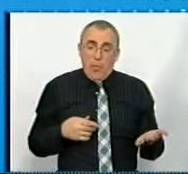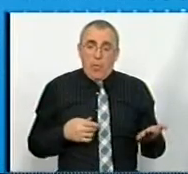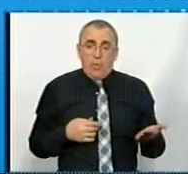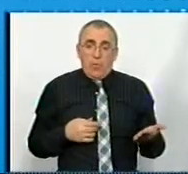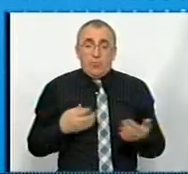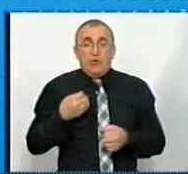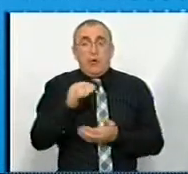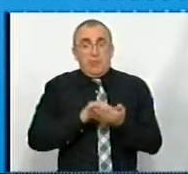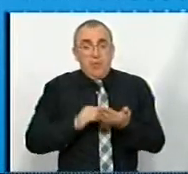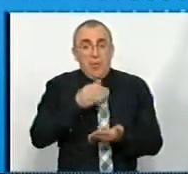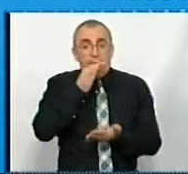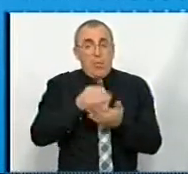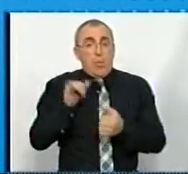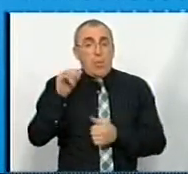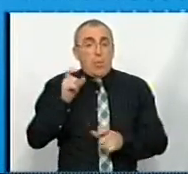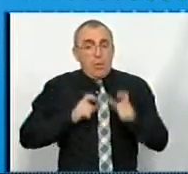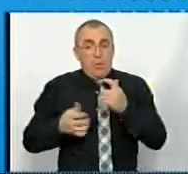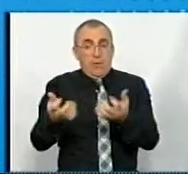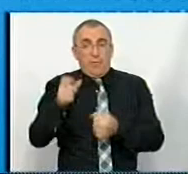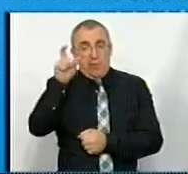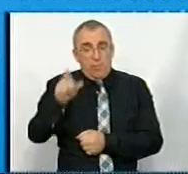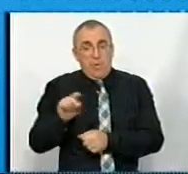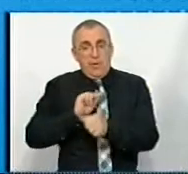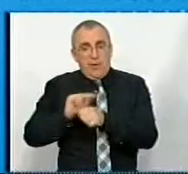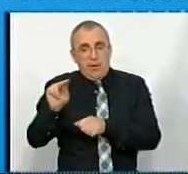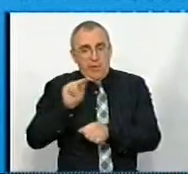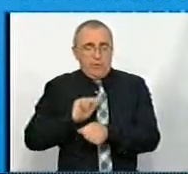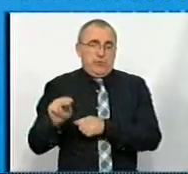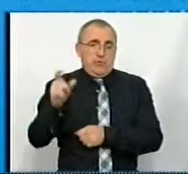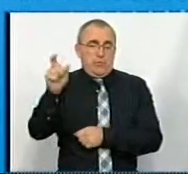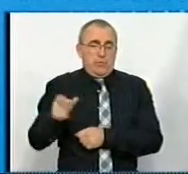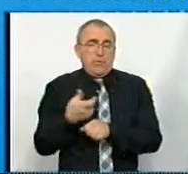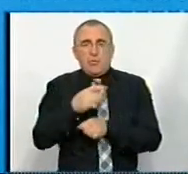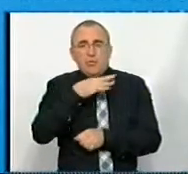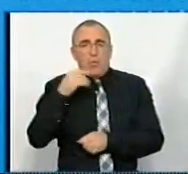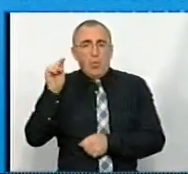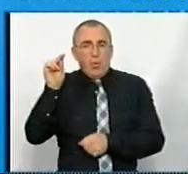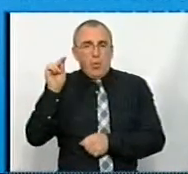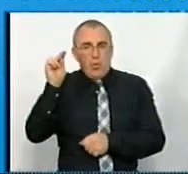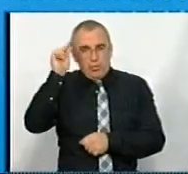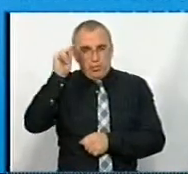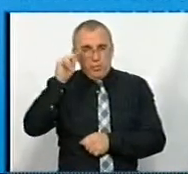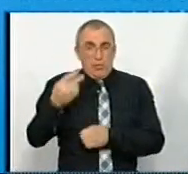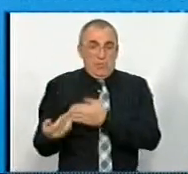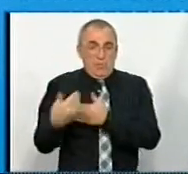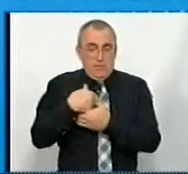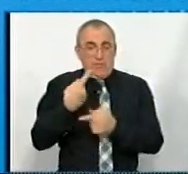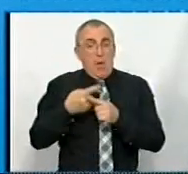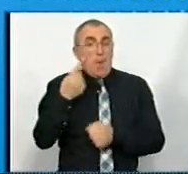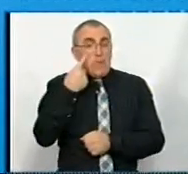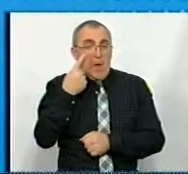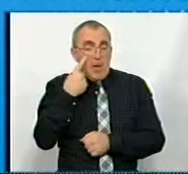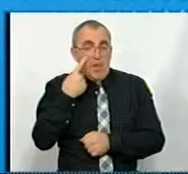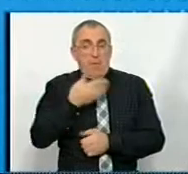ще раз скажу, відповідальність університету, щоб взяти абітурієнт і навчити його. І, до речі, дуже багато студентів, які приходять до нас з такими балами,